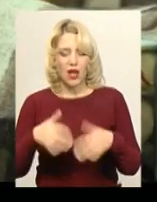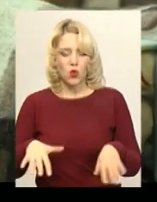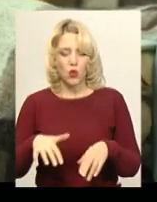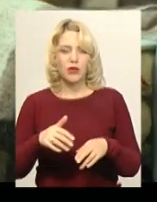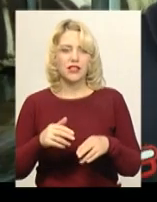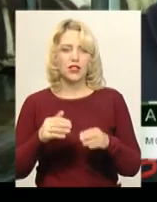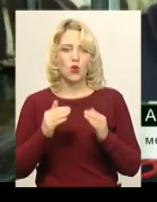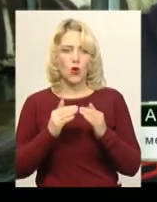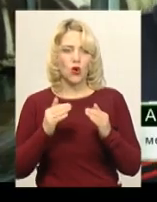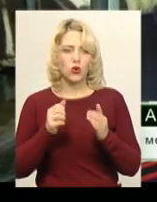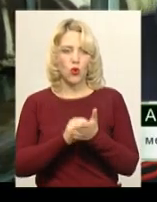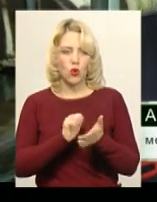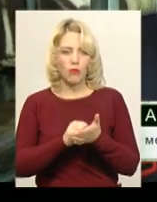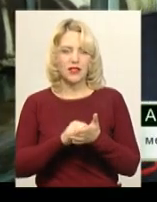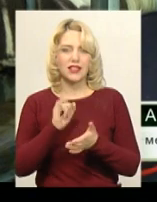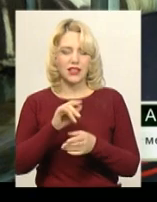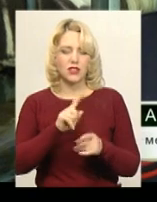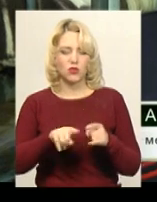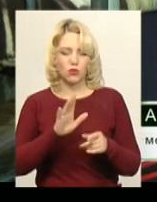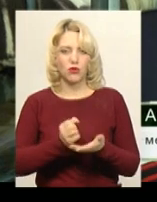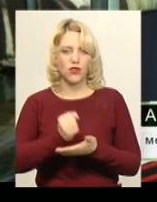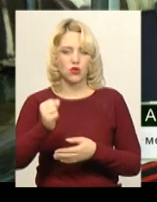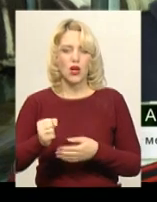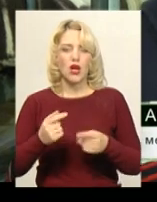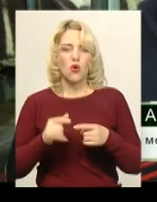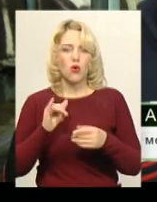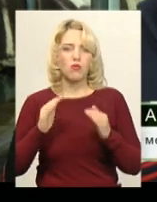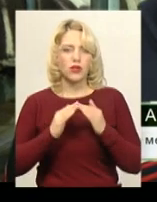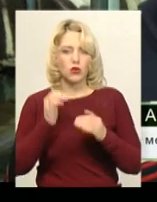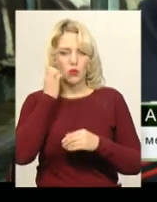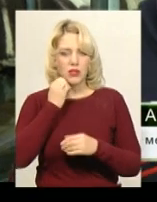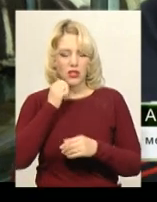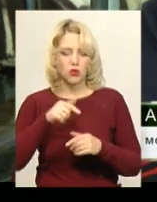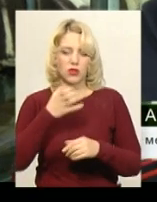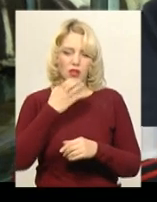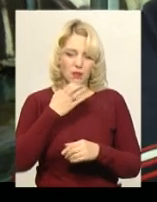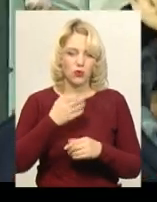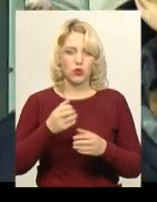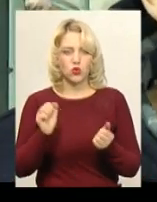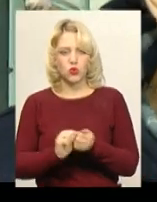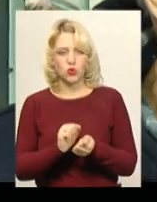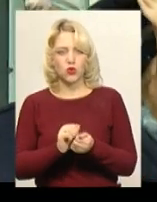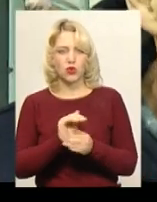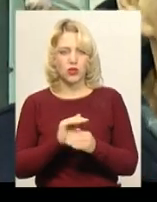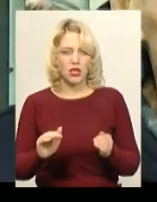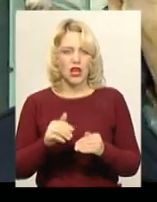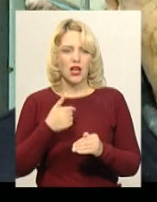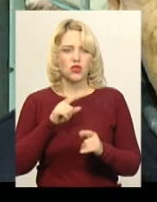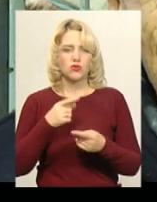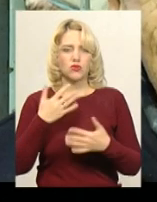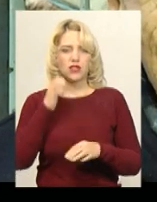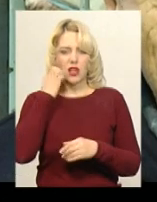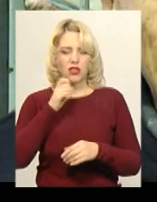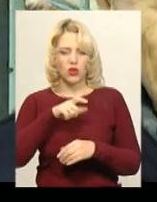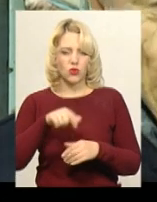будинку престарілих. Тут тепленько, сухенько, ви самі бачите, чістенько. Нас кормять, підкармніть тут. Тут, в основному, старі люди